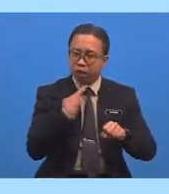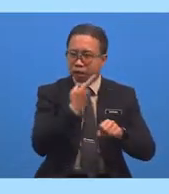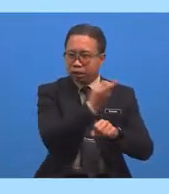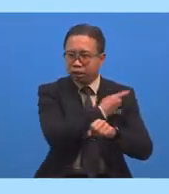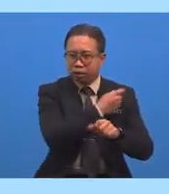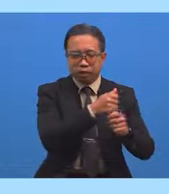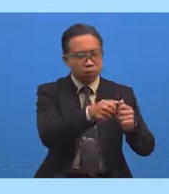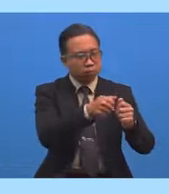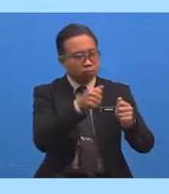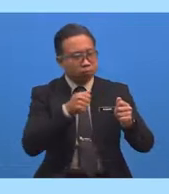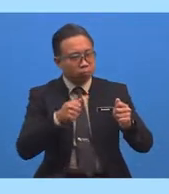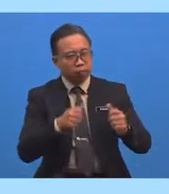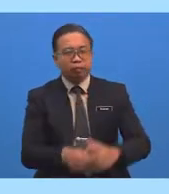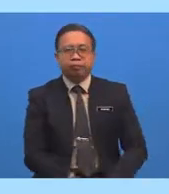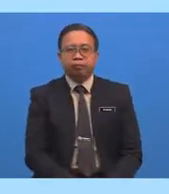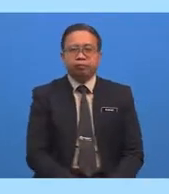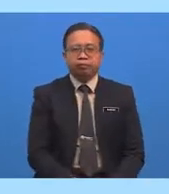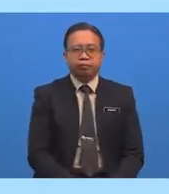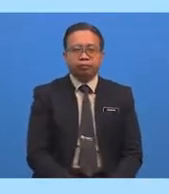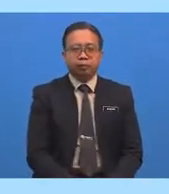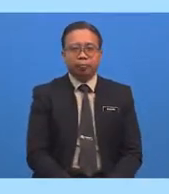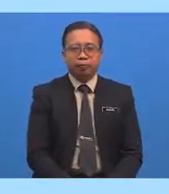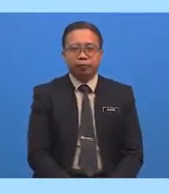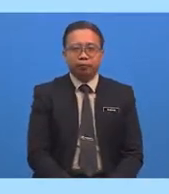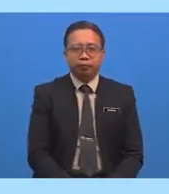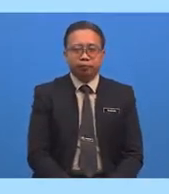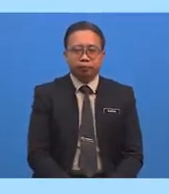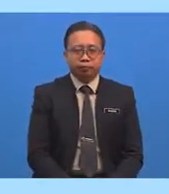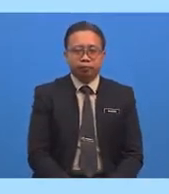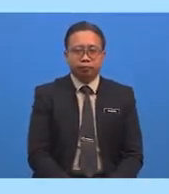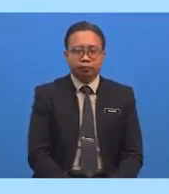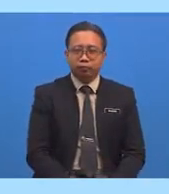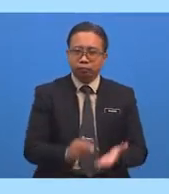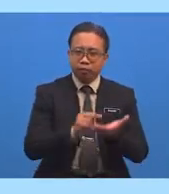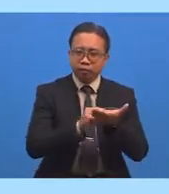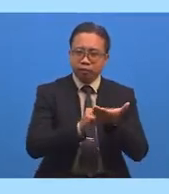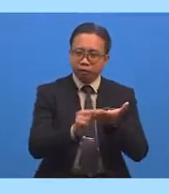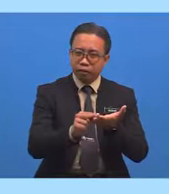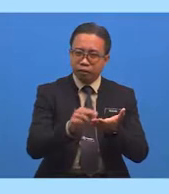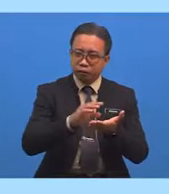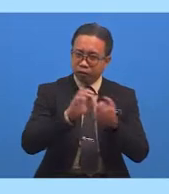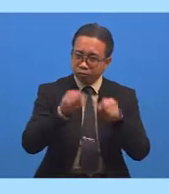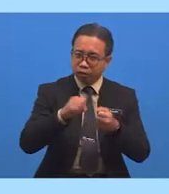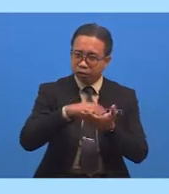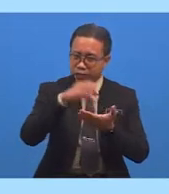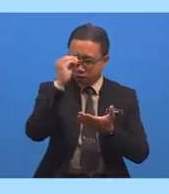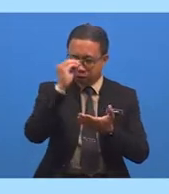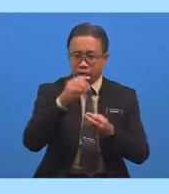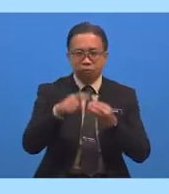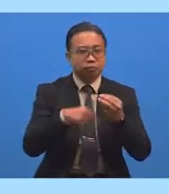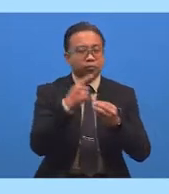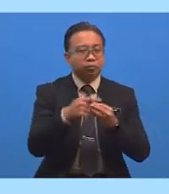Murid-murid Hindari Dan Yang Kedua Nilai Yang Boleh Kita Pelajari Ialah